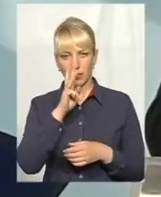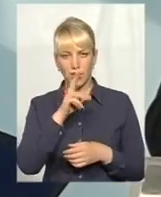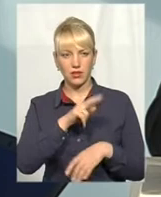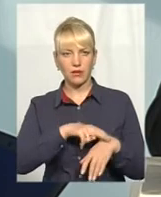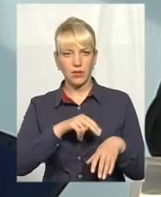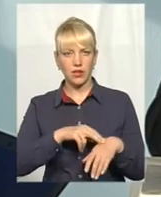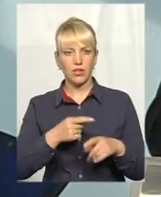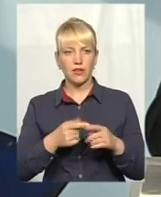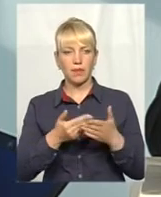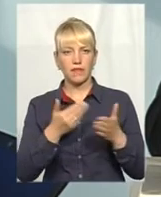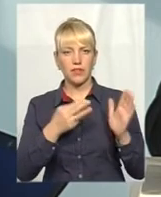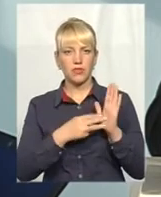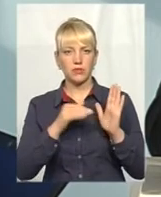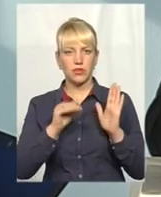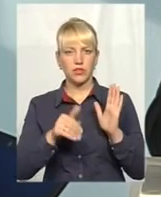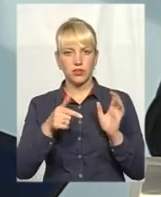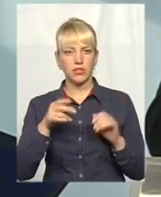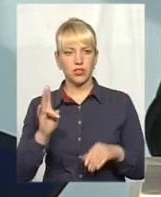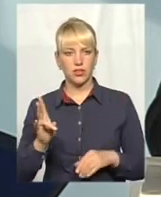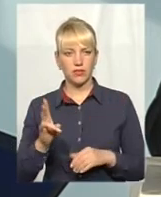Хмельницькому від 8 тисяч гривень.